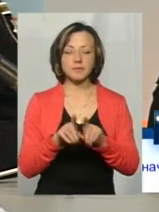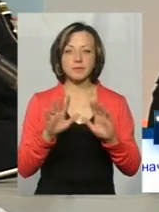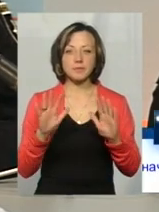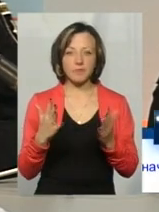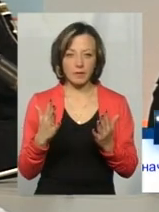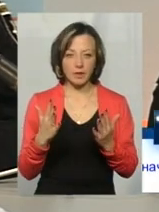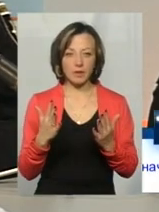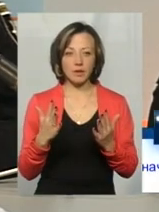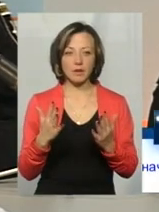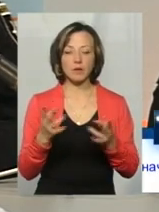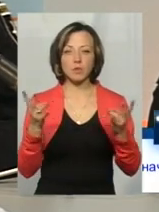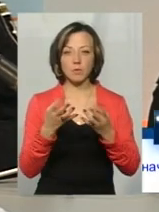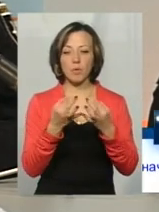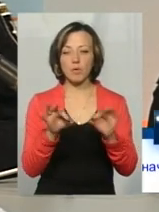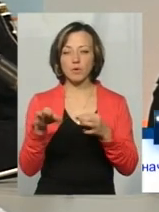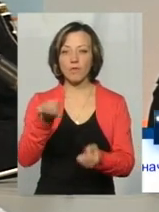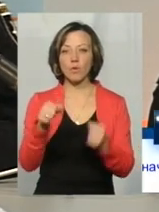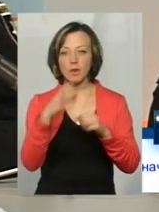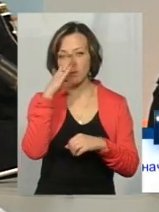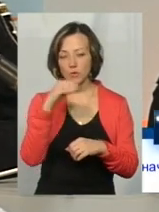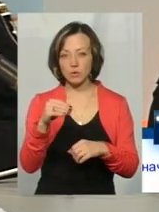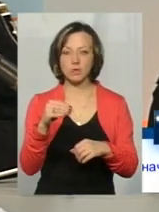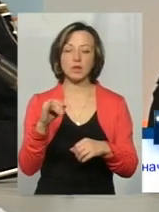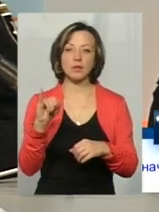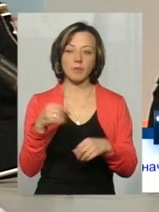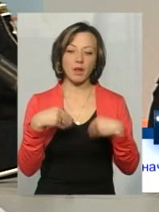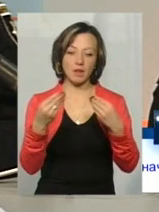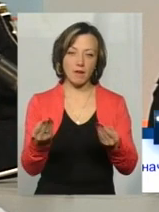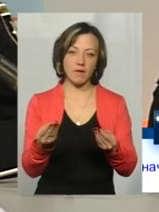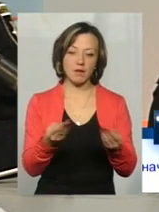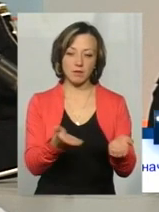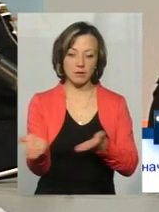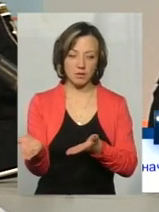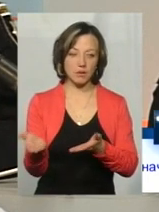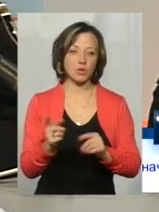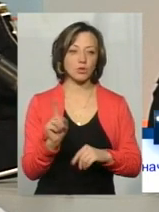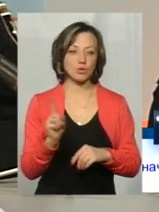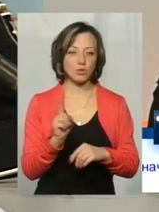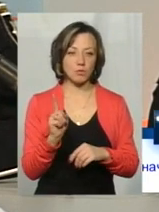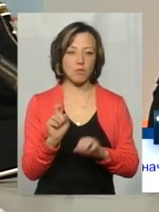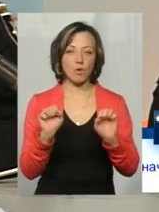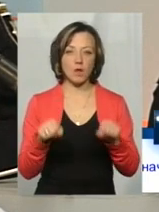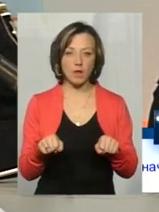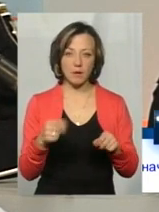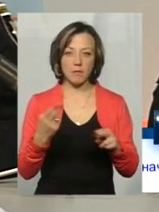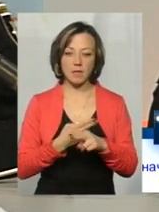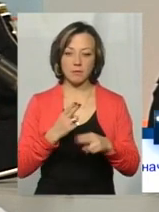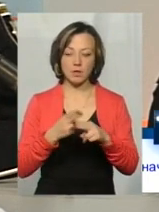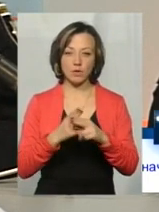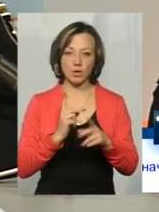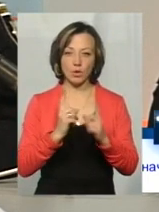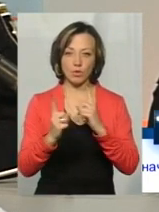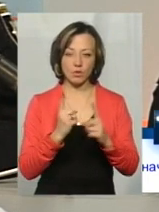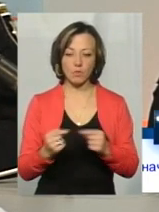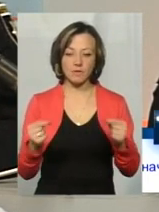потрібно пропускати водіїв маршрутних транспортних засобів, надавати їм перевагу в русі, щоб вони могли безперешкодно рухатись по